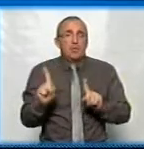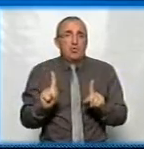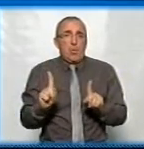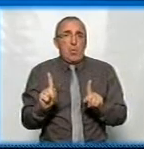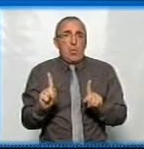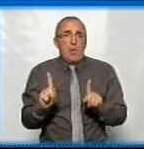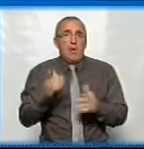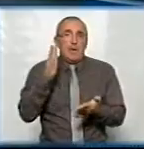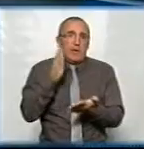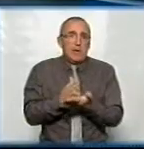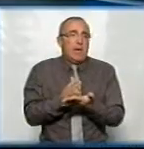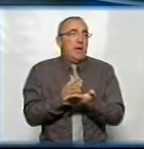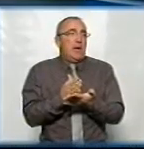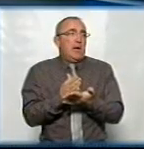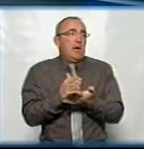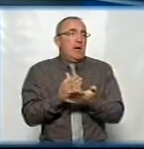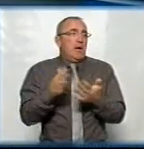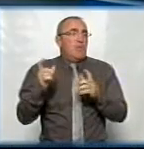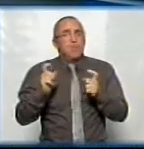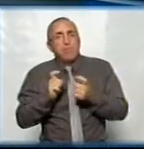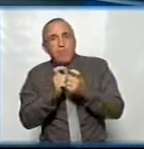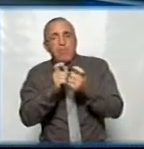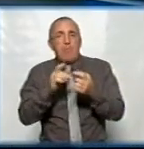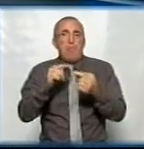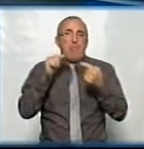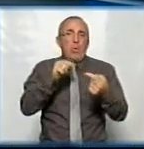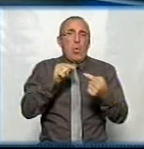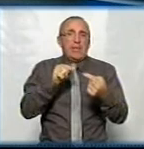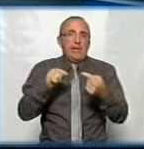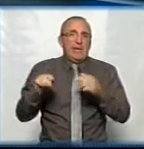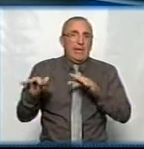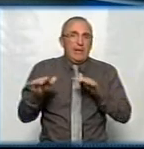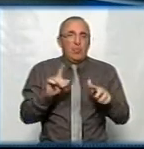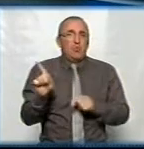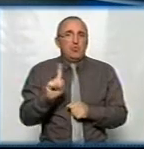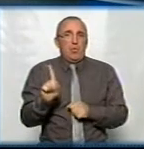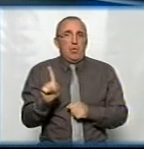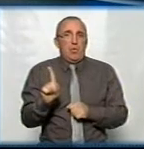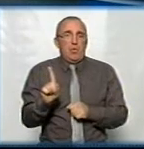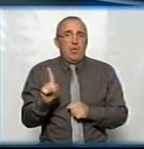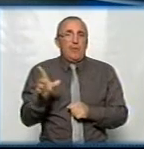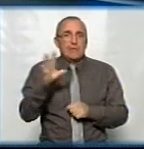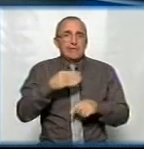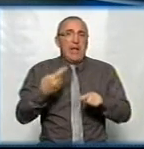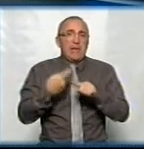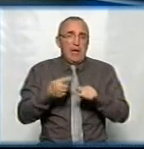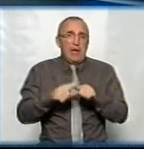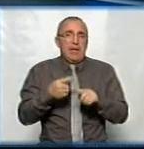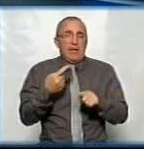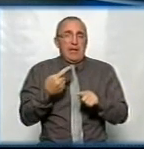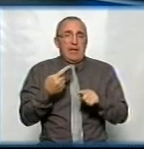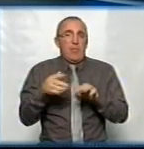є така боротьба, протиріччя, що все ж таки цей